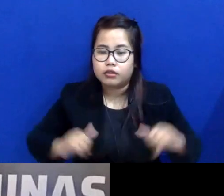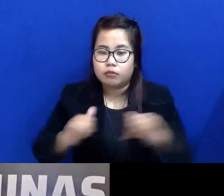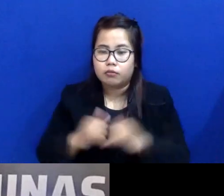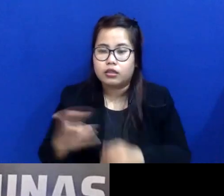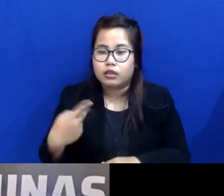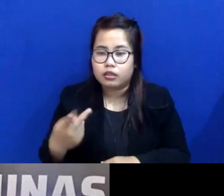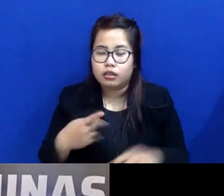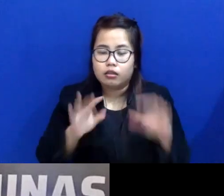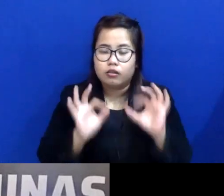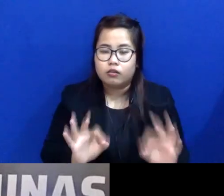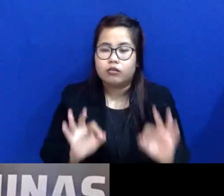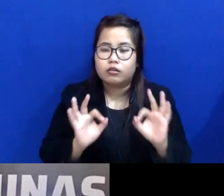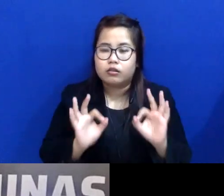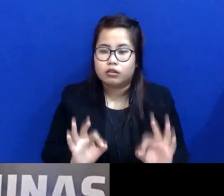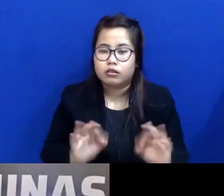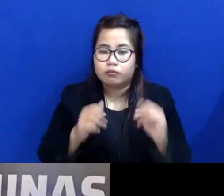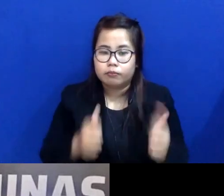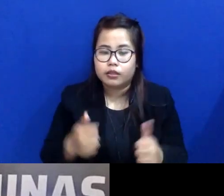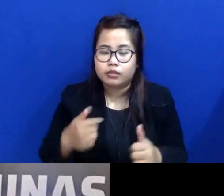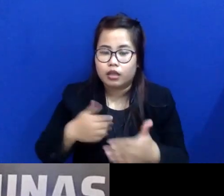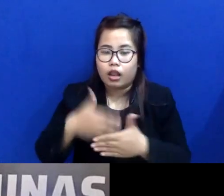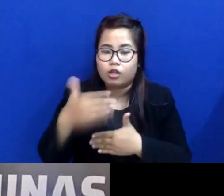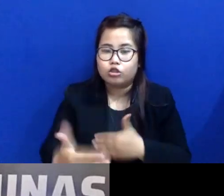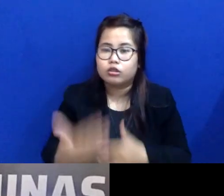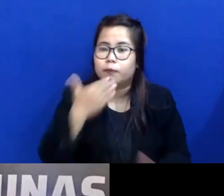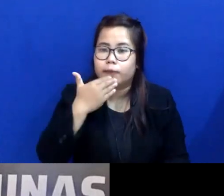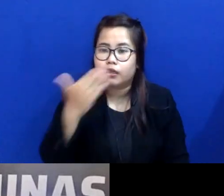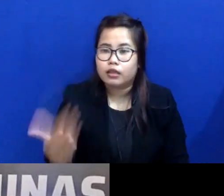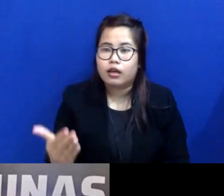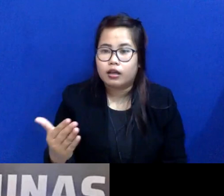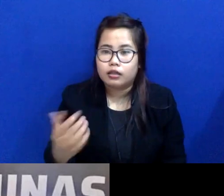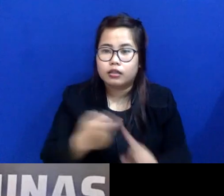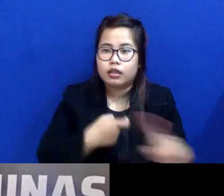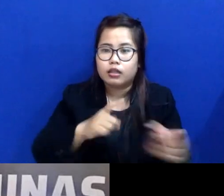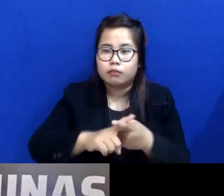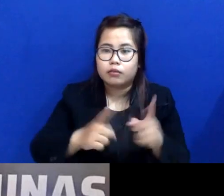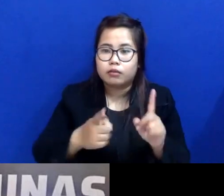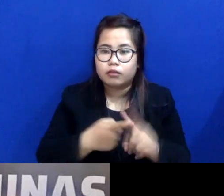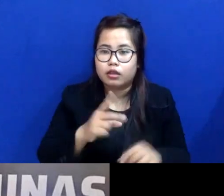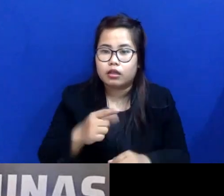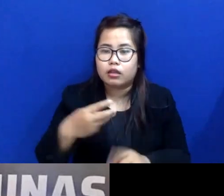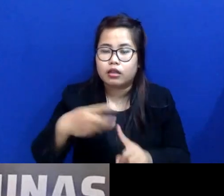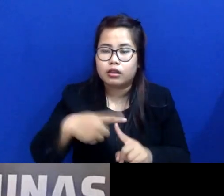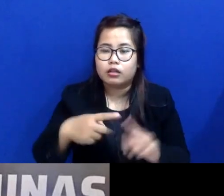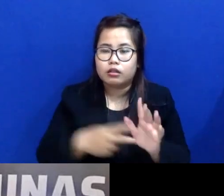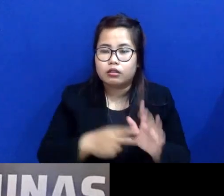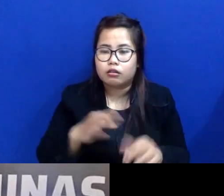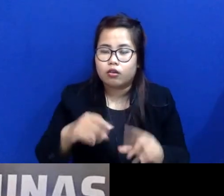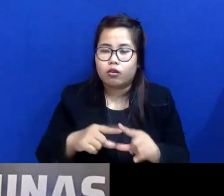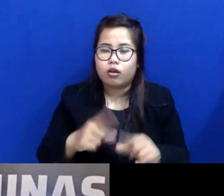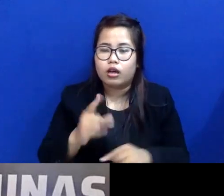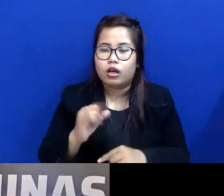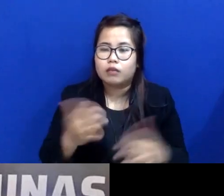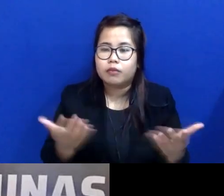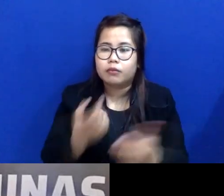Saya ke pertanyaan selanjutnya dari Rekan Rasno Ari terkait manfaatan